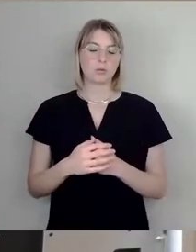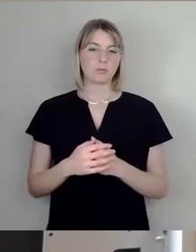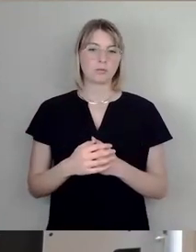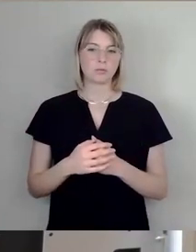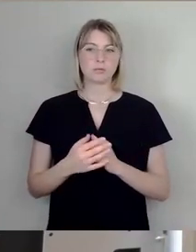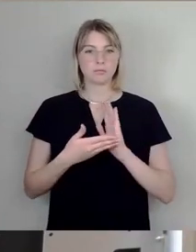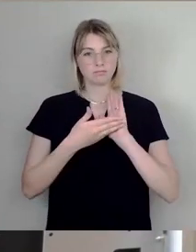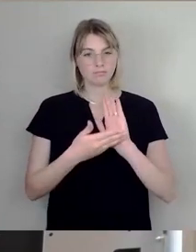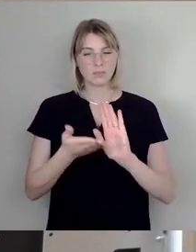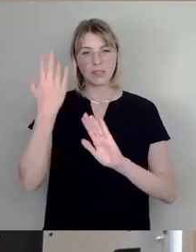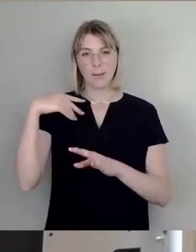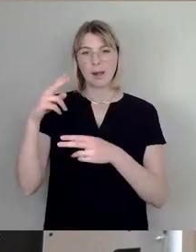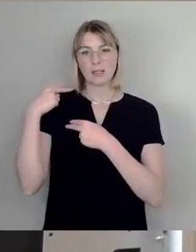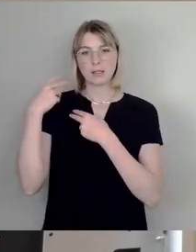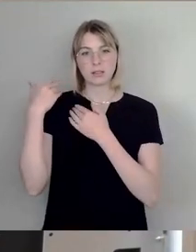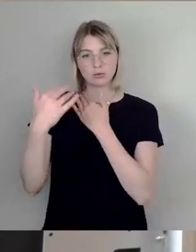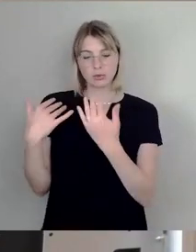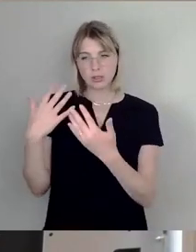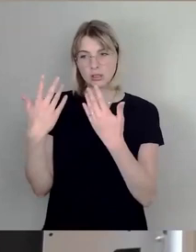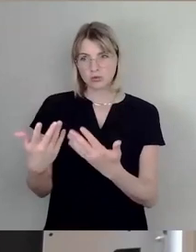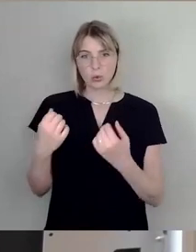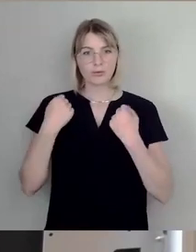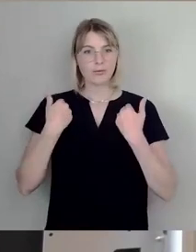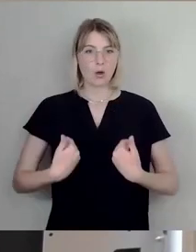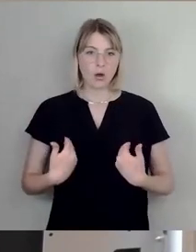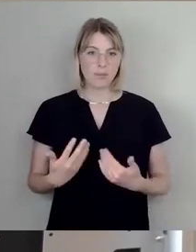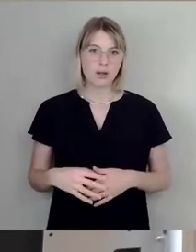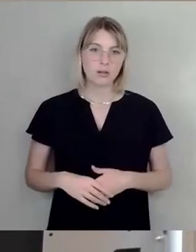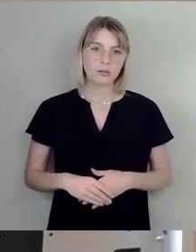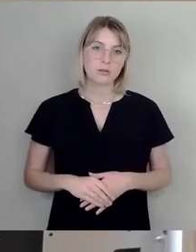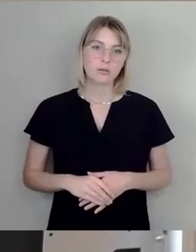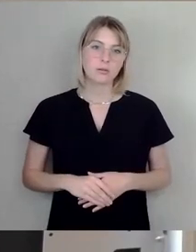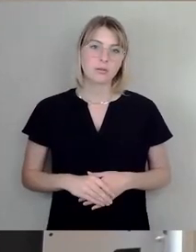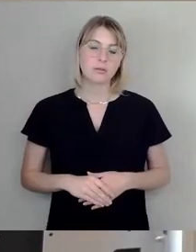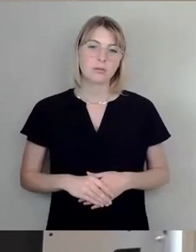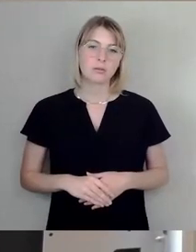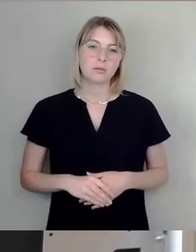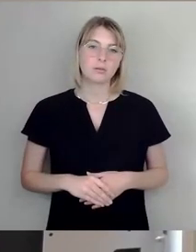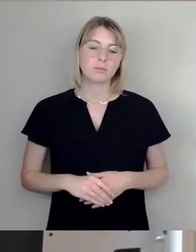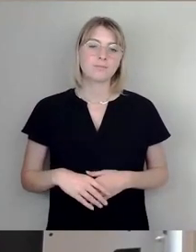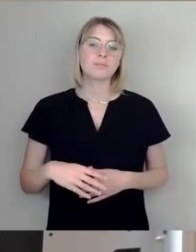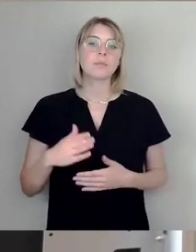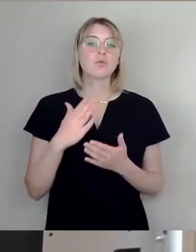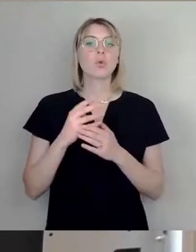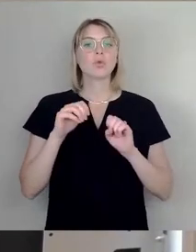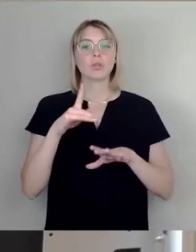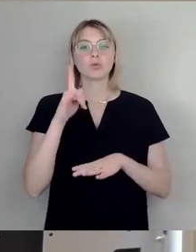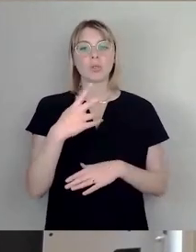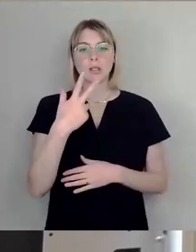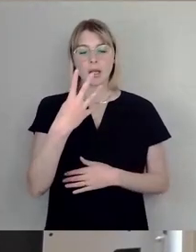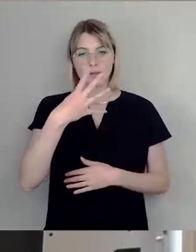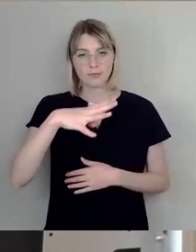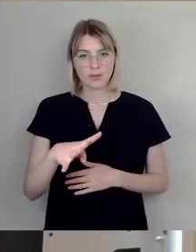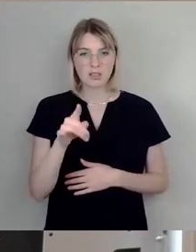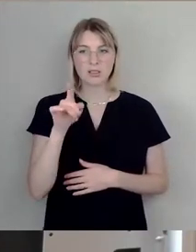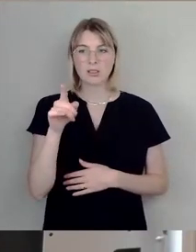1943 das Grauen